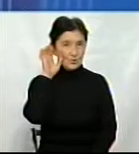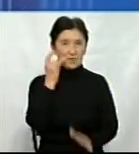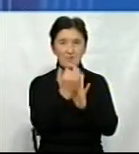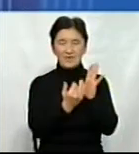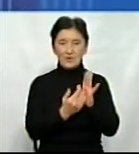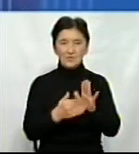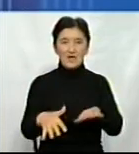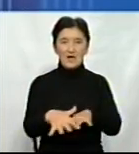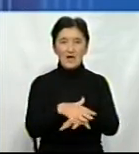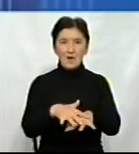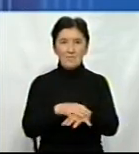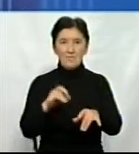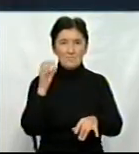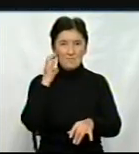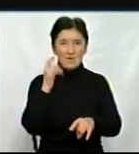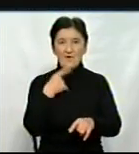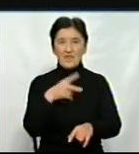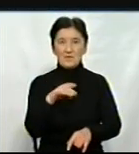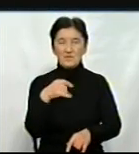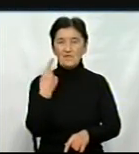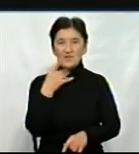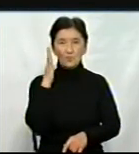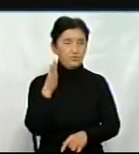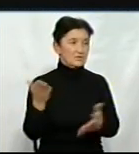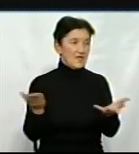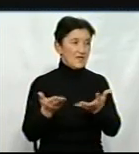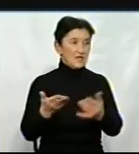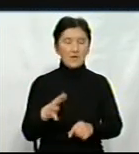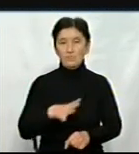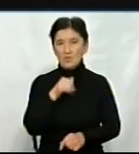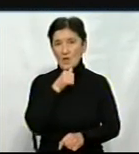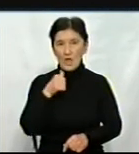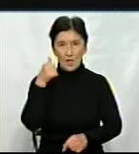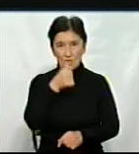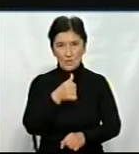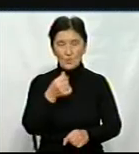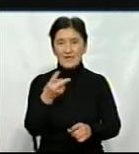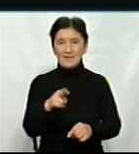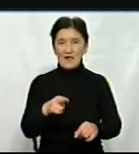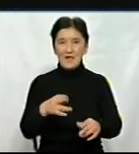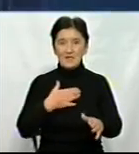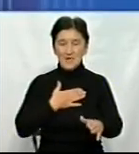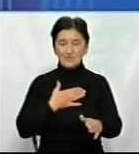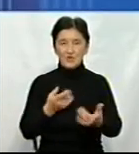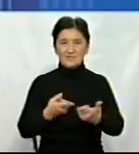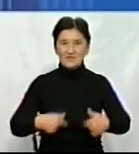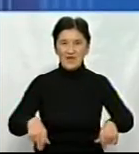Радіо Майдан у студії Марія Лебідь. Говорити будемо про те, яким був рік для аграрної сфери нашої області.